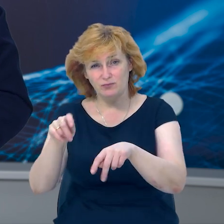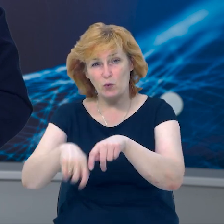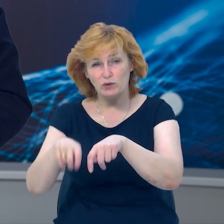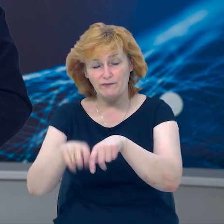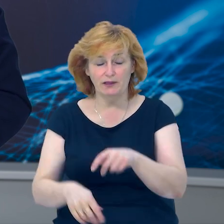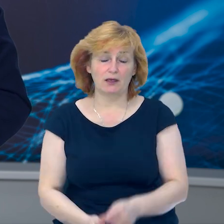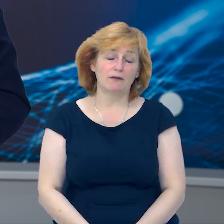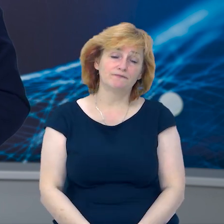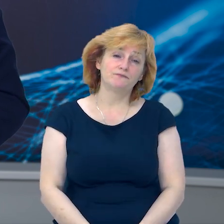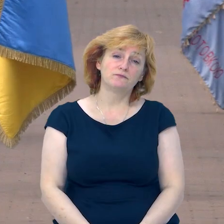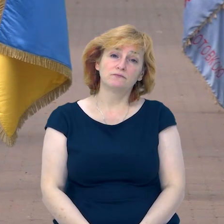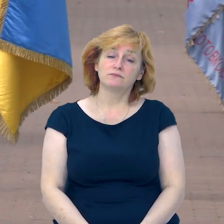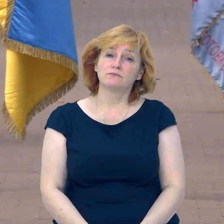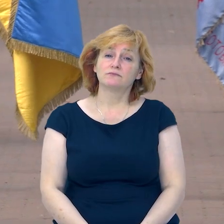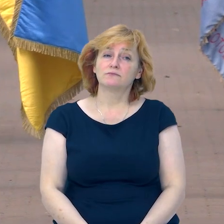Олександр Денисенко.